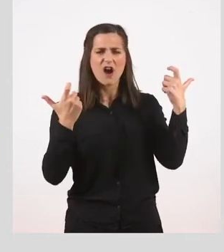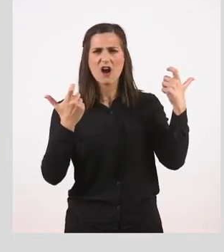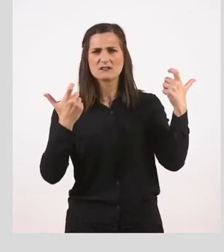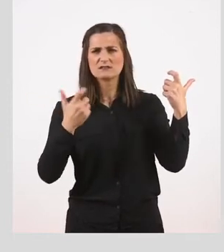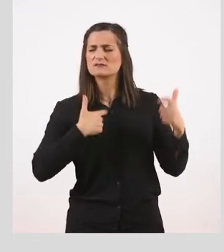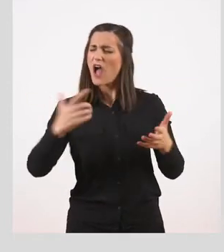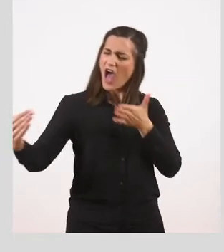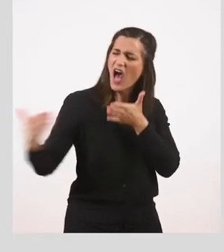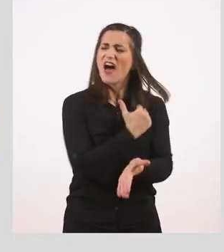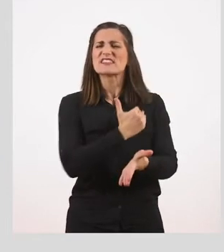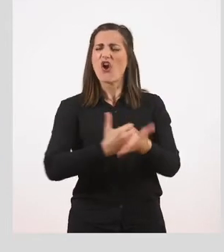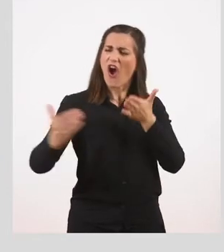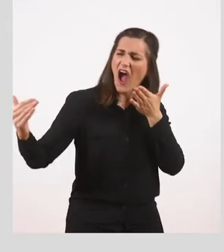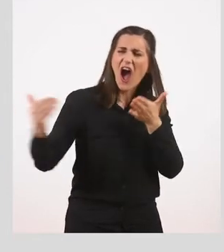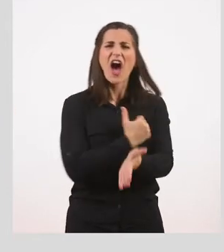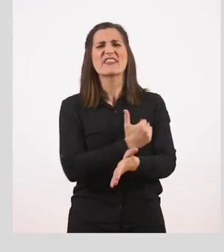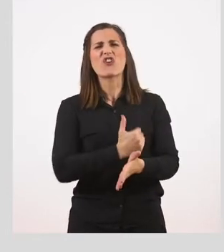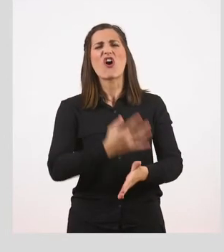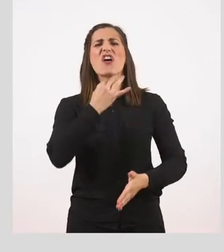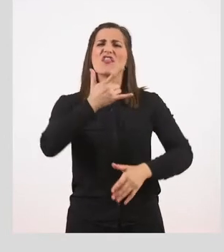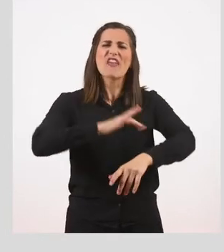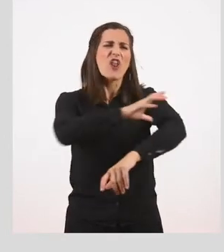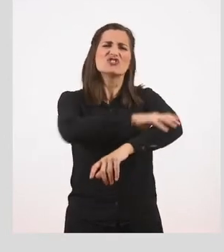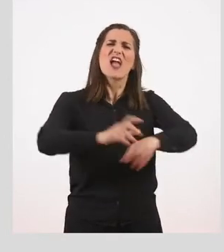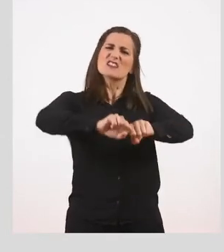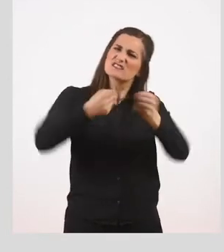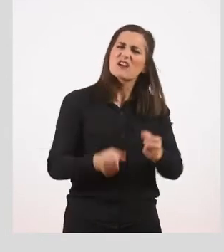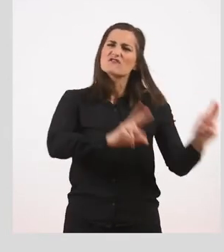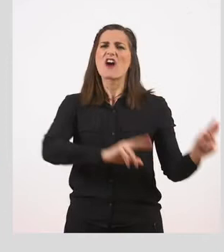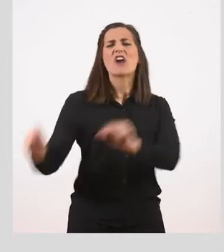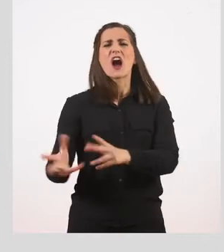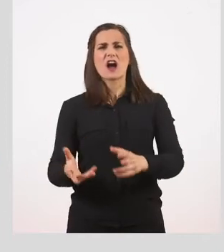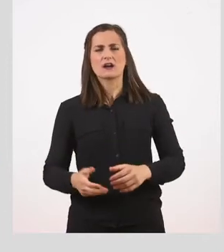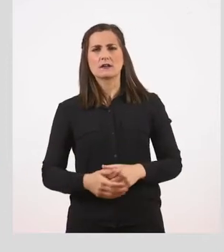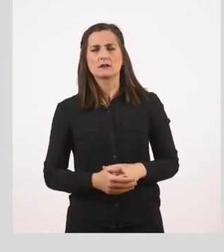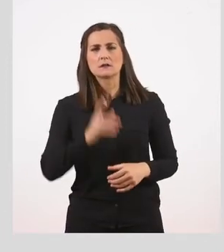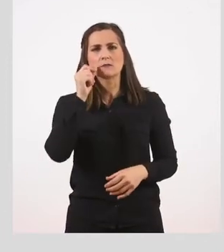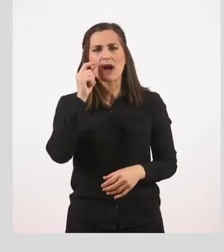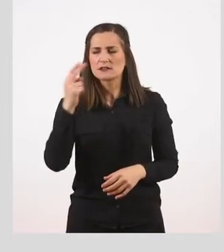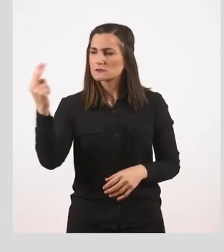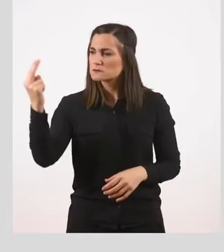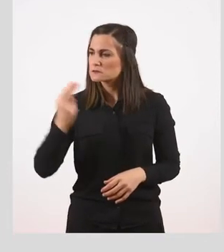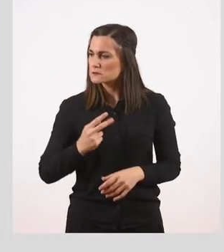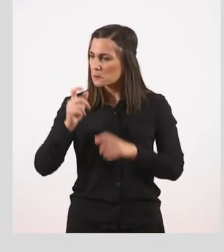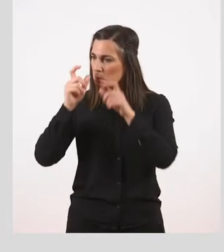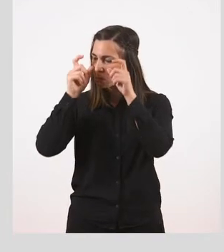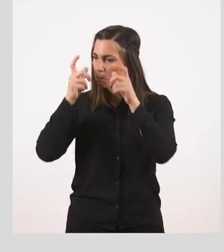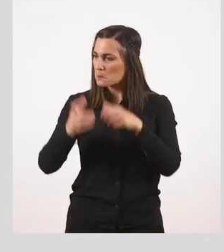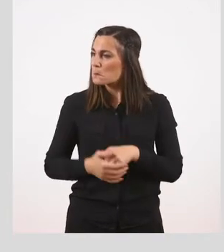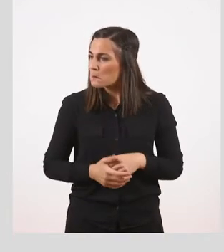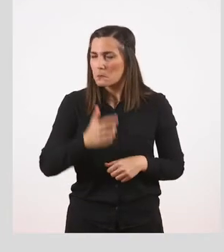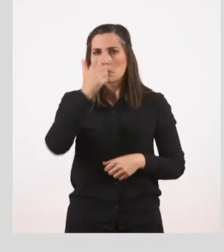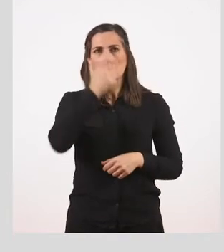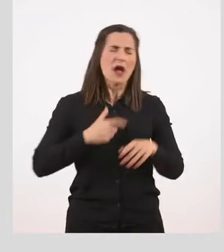Δεν είναι δίκιο. Γιατί να μην μπορώ να σπάσω κι εγώ το χέρι μου. Ο μπαμπάς με κοίταξε με μάτια γουρλωμένα και εγώ